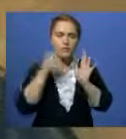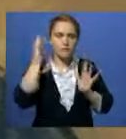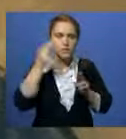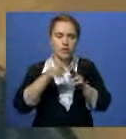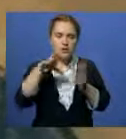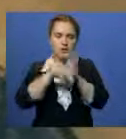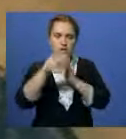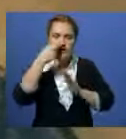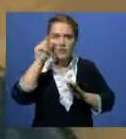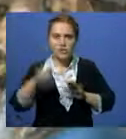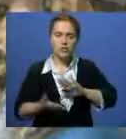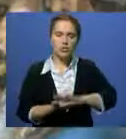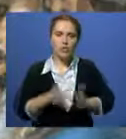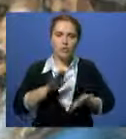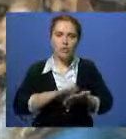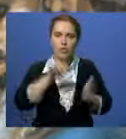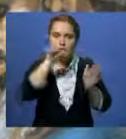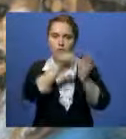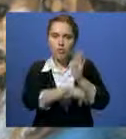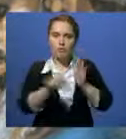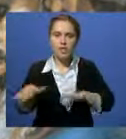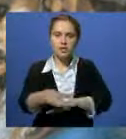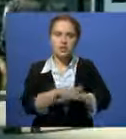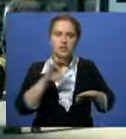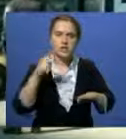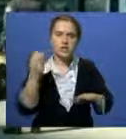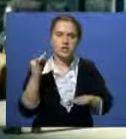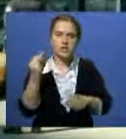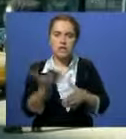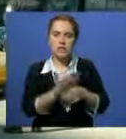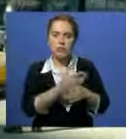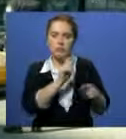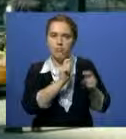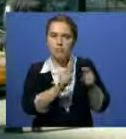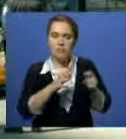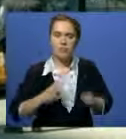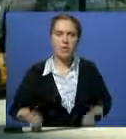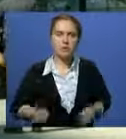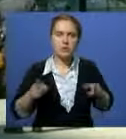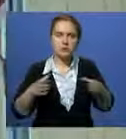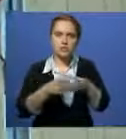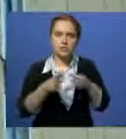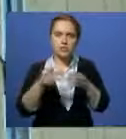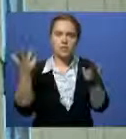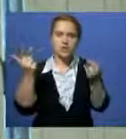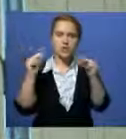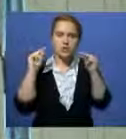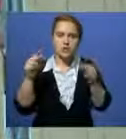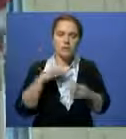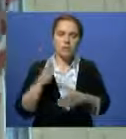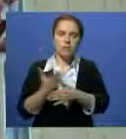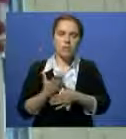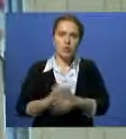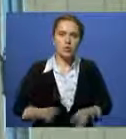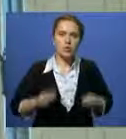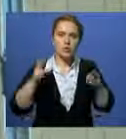признали виновным в сговоре с целью убийства граждан США и оказания материальной поддержки боевикам. Мужчина признал, что был помощником террориста